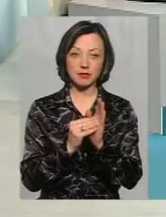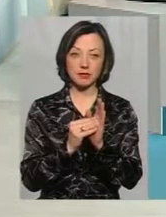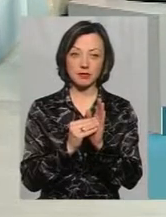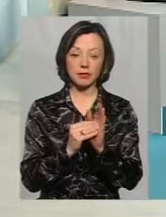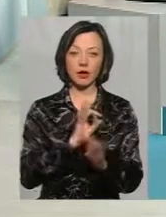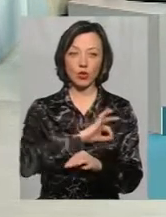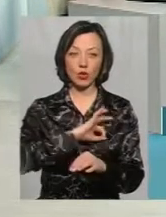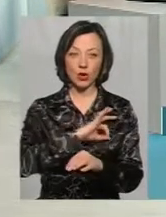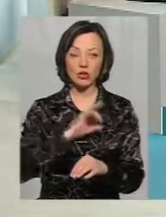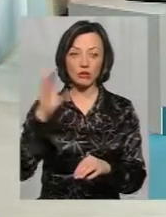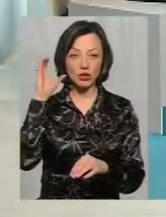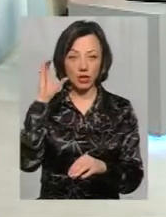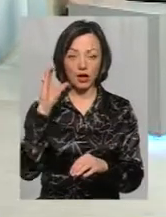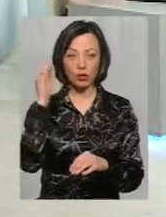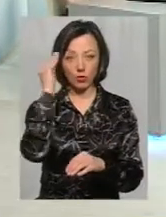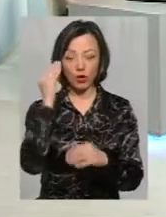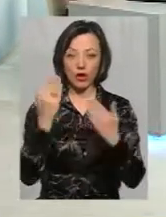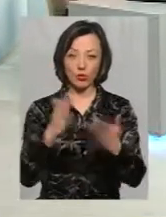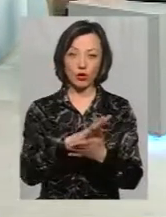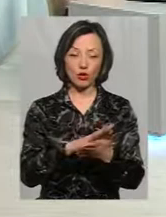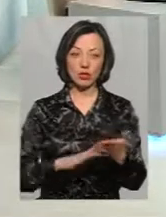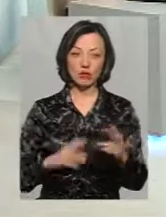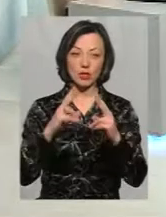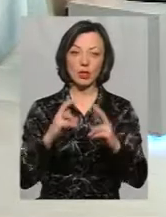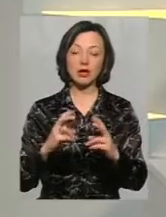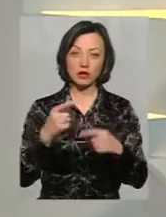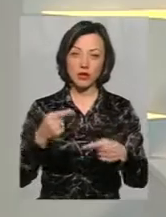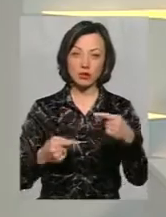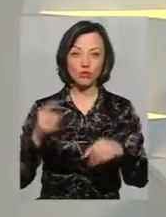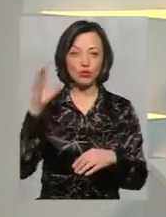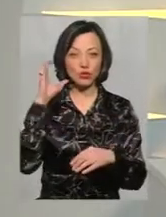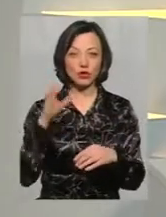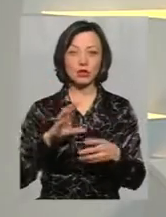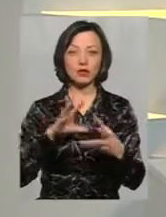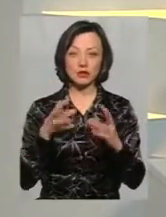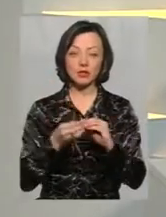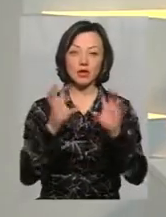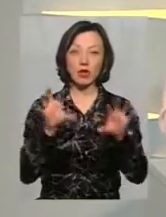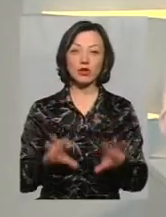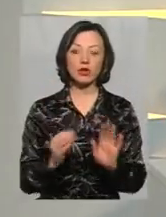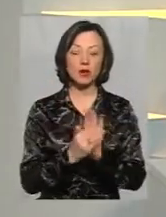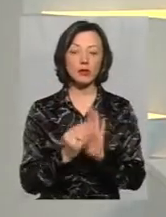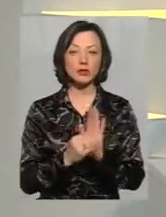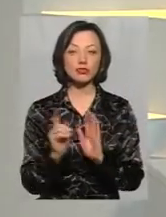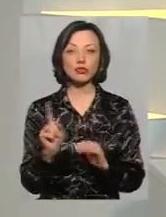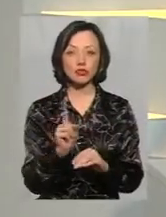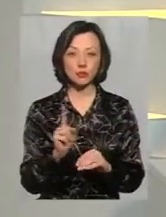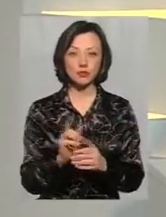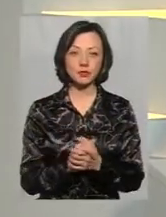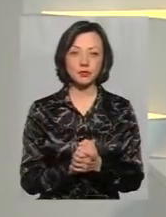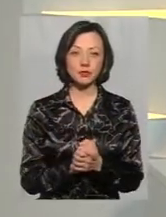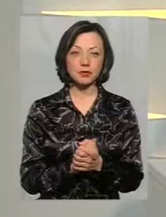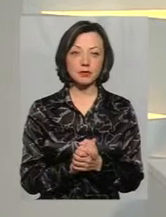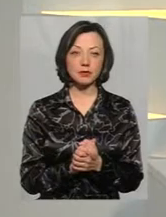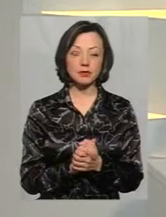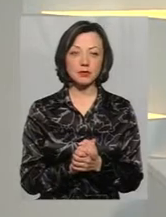юриста, добре? От думку юриста. І ми продовжуємо дискусію, тому що хочеться почути, як в законодавстві про це прописано. Зараз